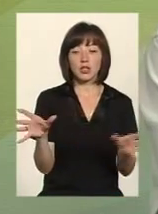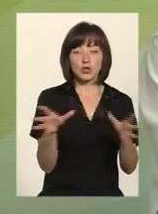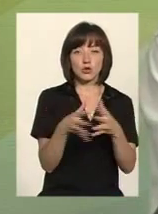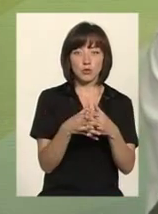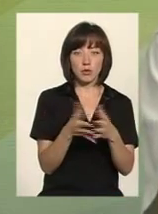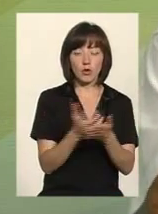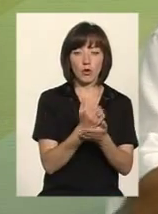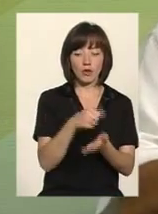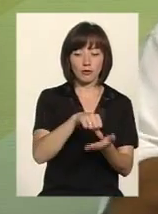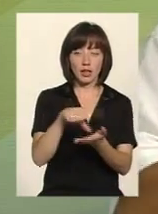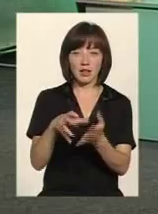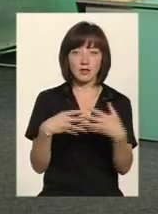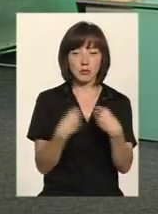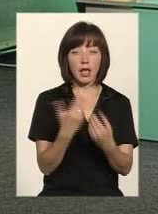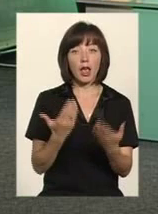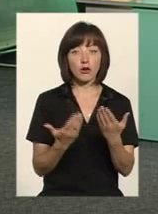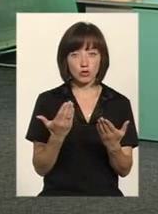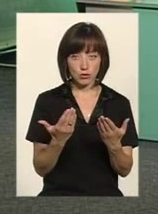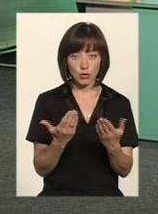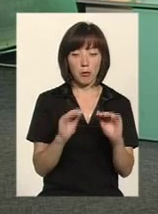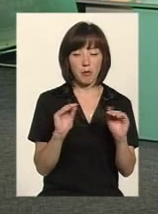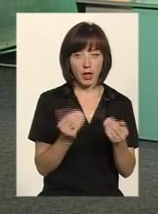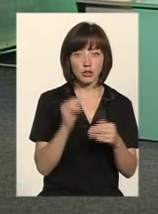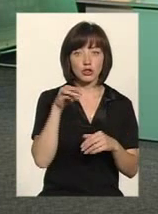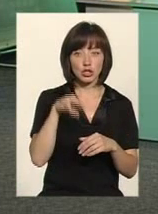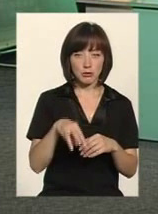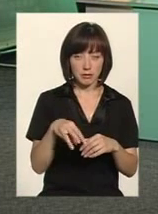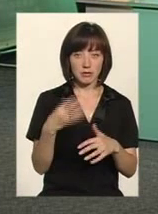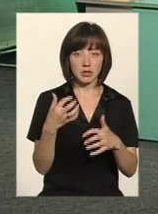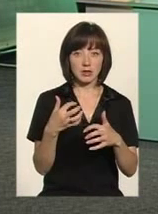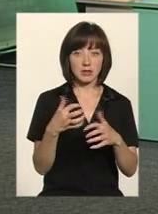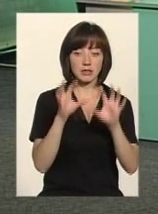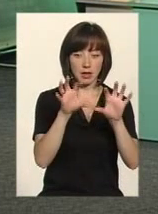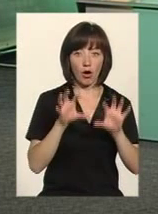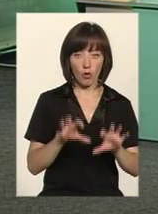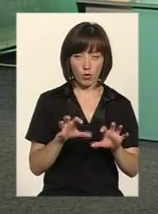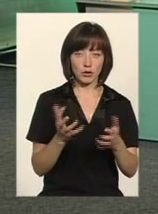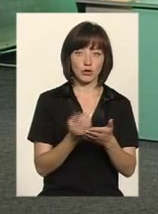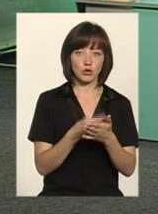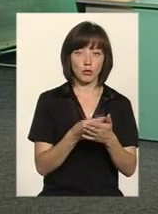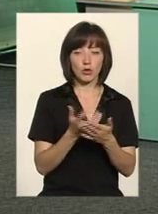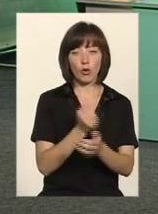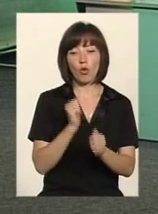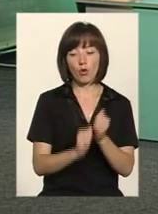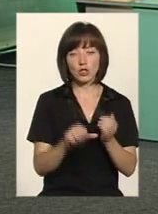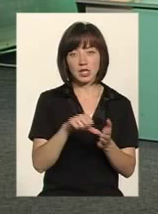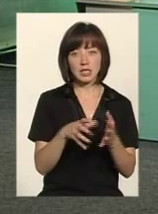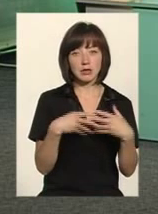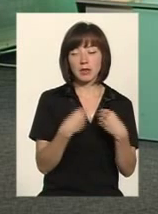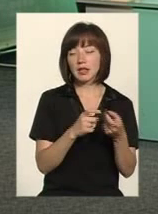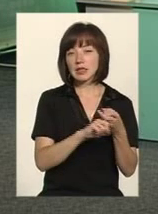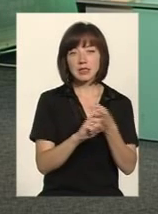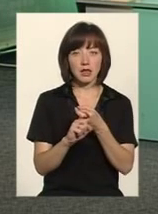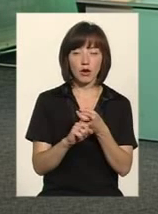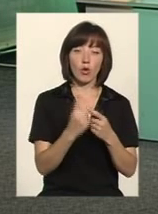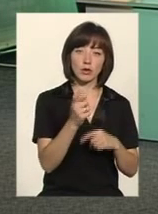доходів членів цієї сім'ї. Якщо воно стає меншим, ніж законна сума доходів, то кожен член сім'ї, незалежно від того,